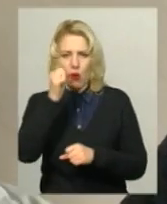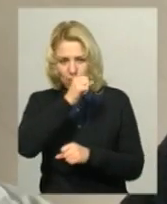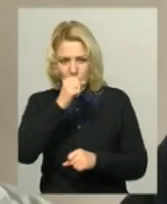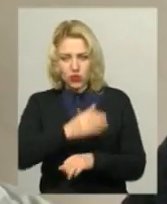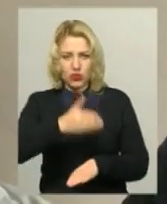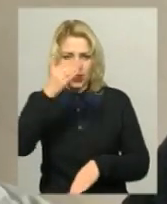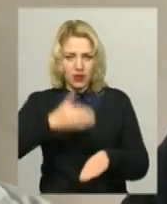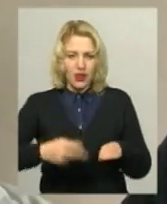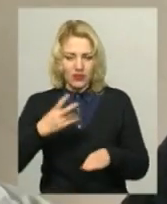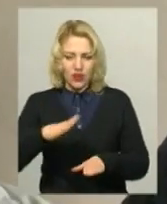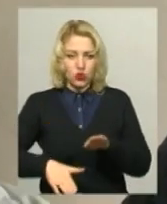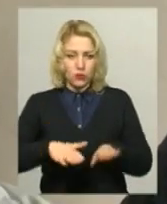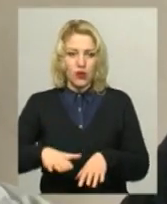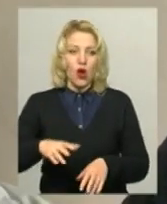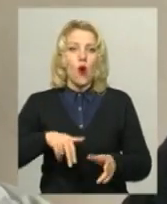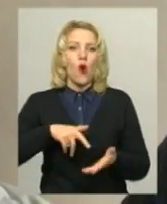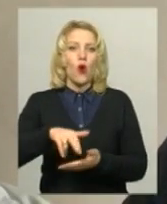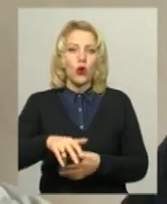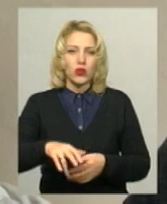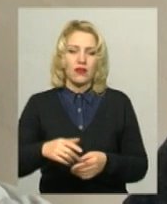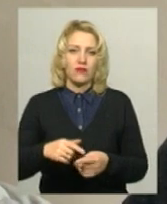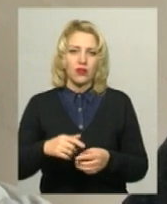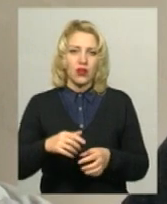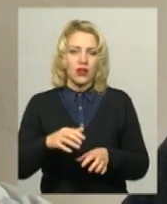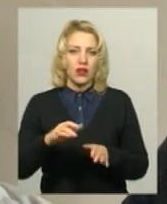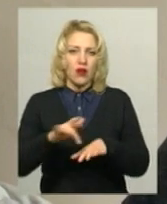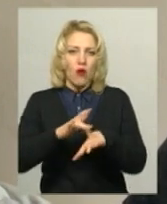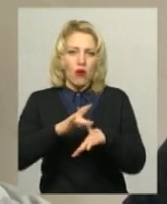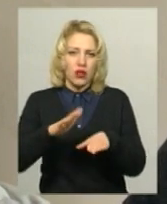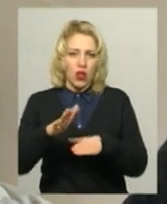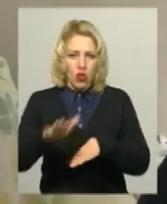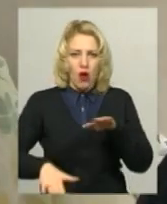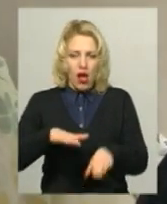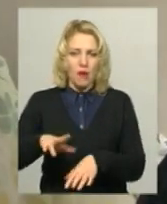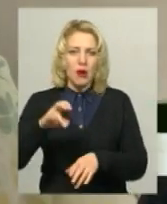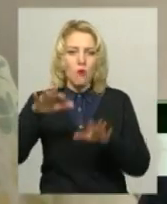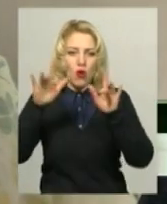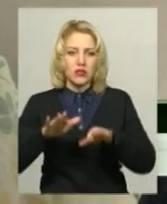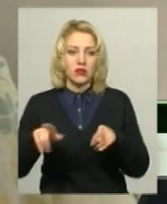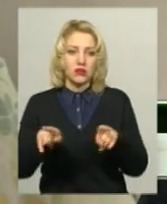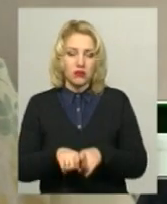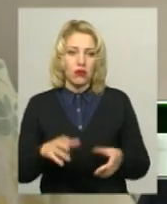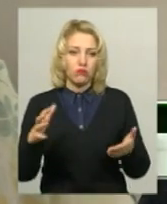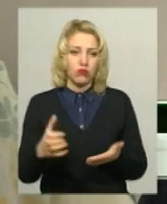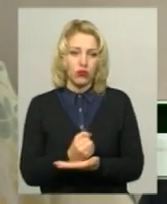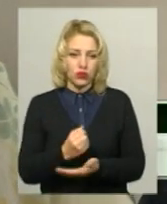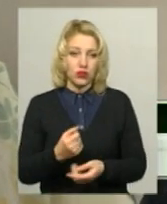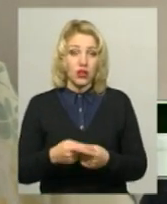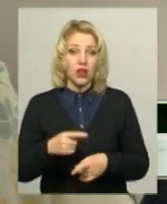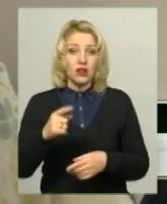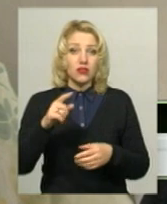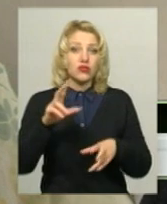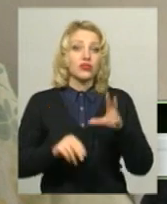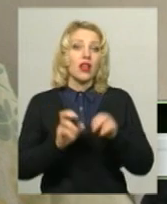Ходив розгутий на снігу, так виходилося. Виходилося, як кажуть, по дурній